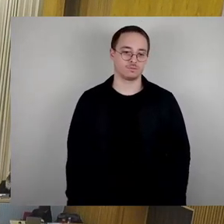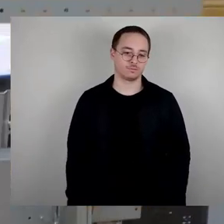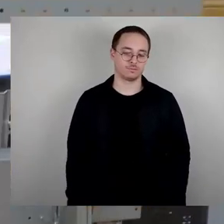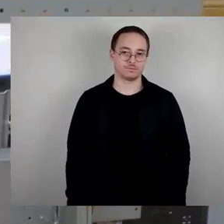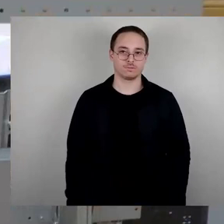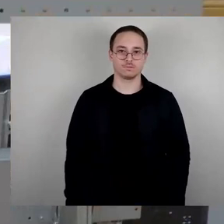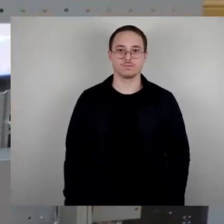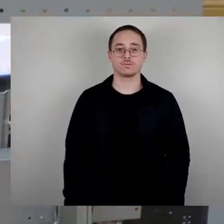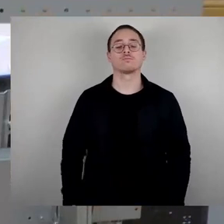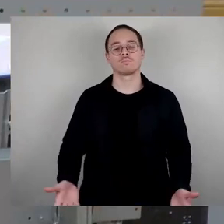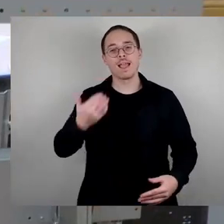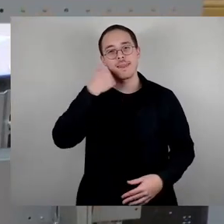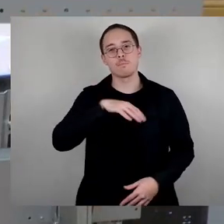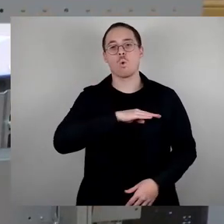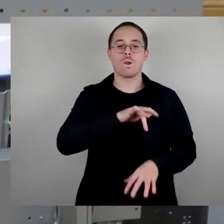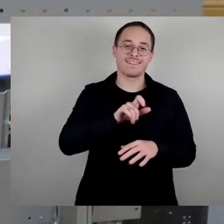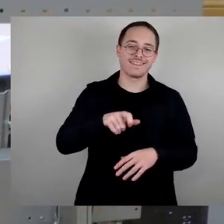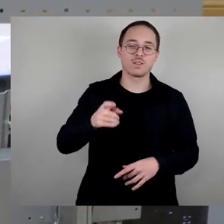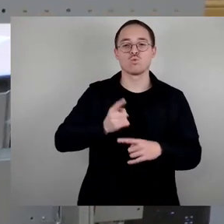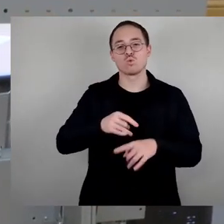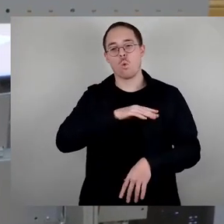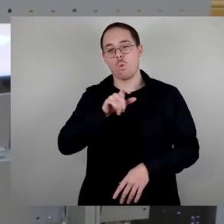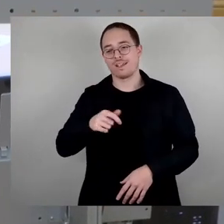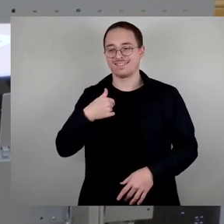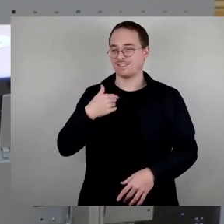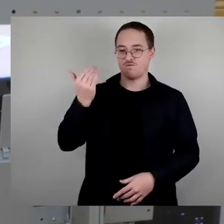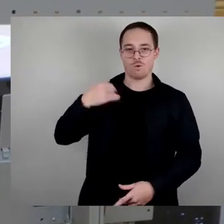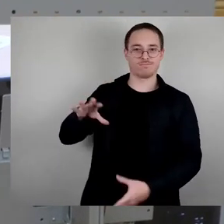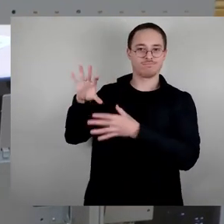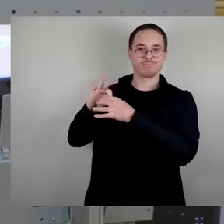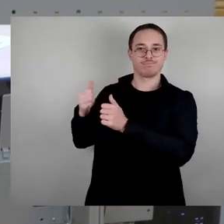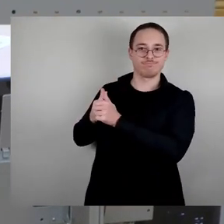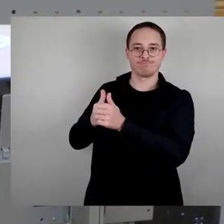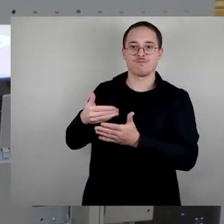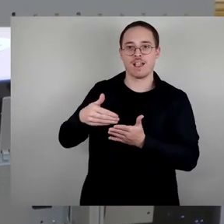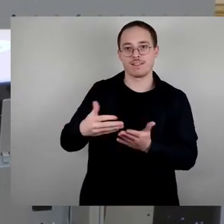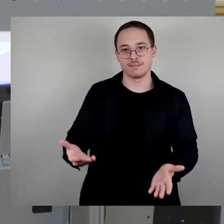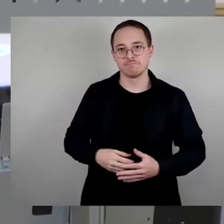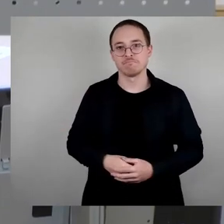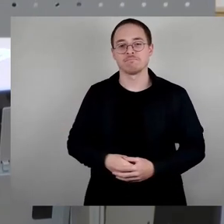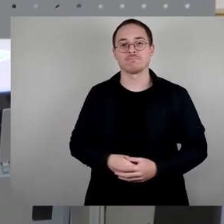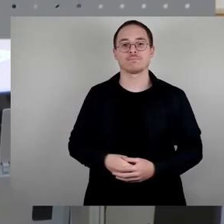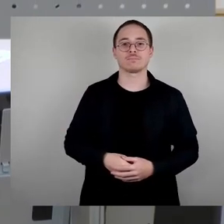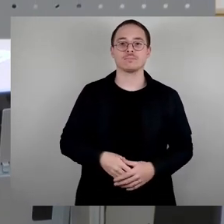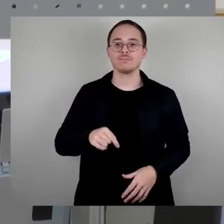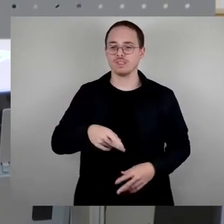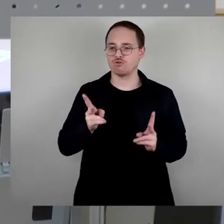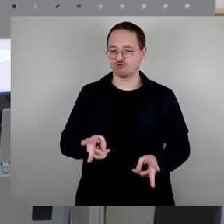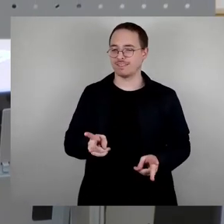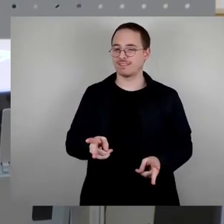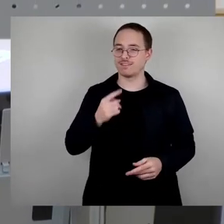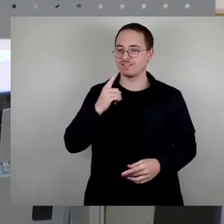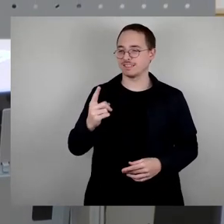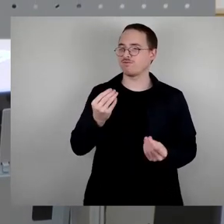Ja, liebe Kolleginnen und Kollegen, ich setze jetzt fort, wo ich aufgehört habe. Es ist, glaube ich, klar geworden, dass diese Stadt eine, gerade auch durch 1945 geprägt, eine sehr